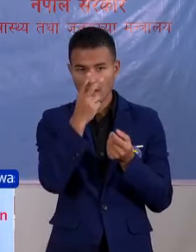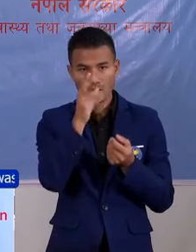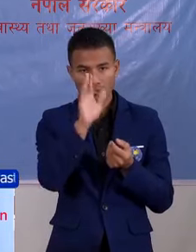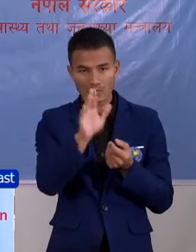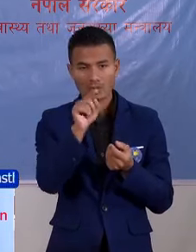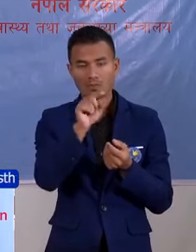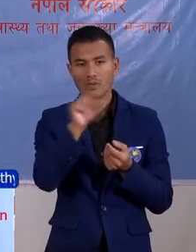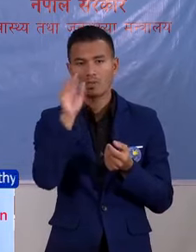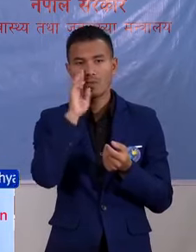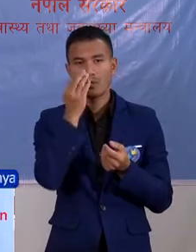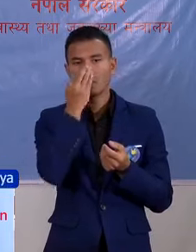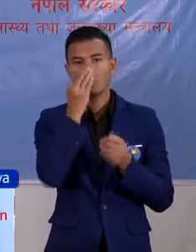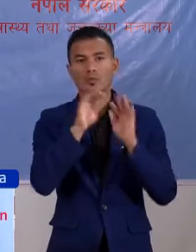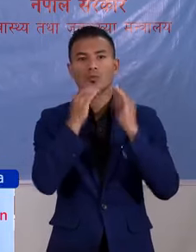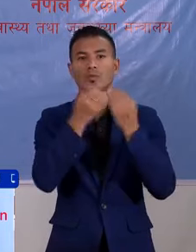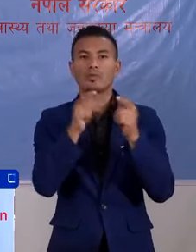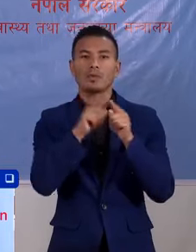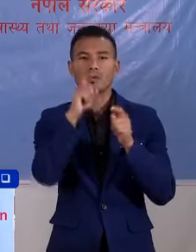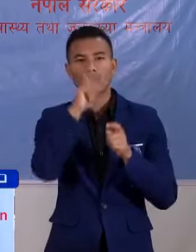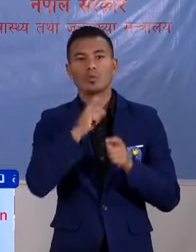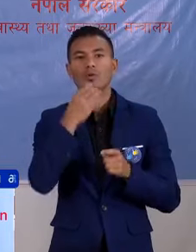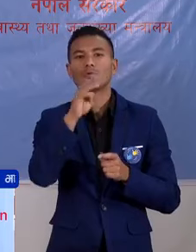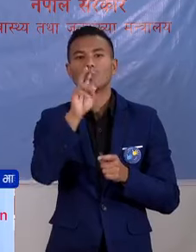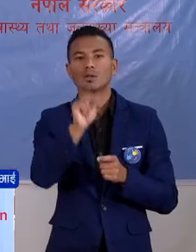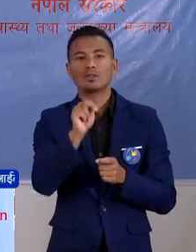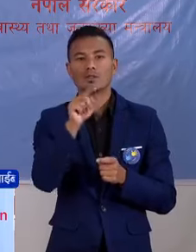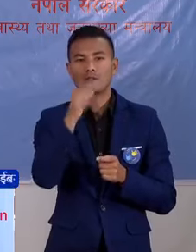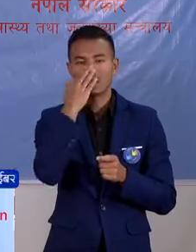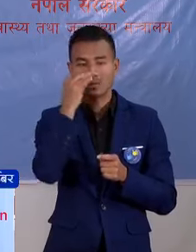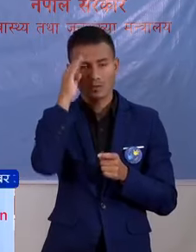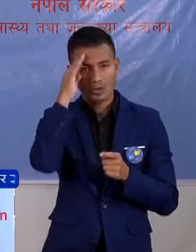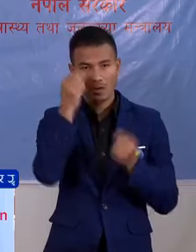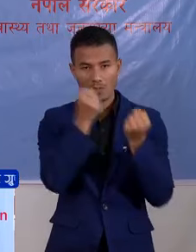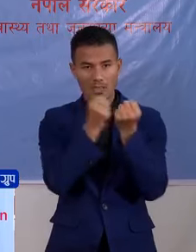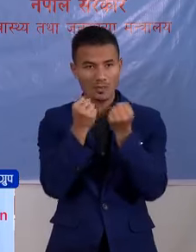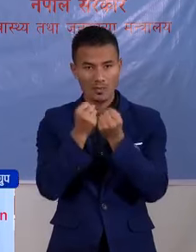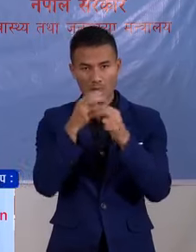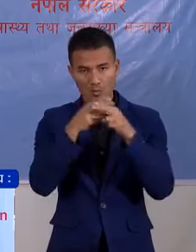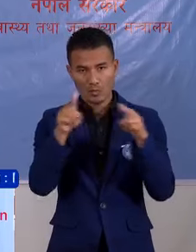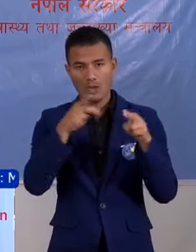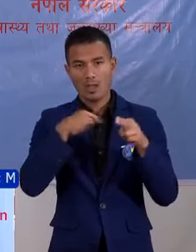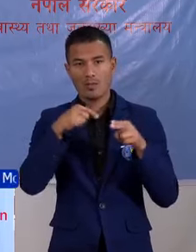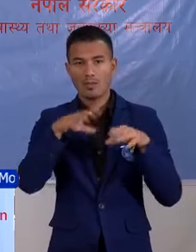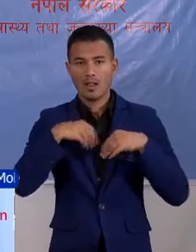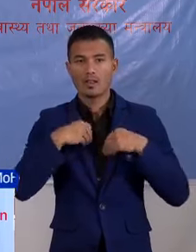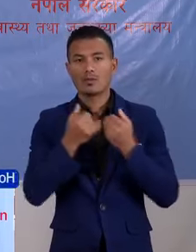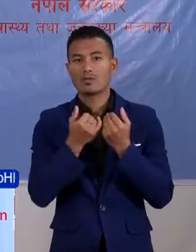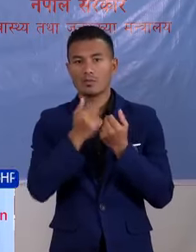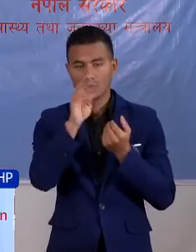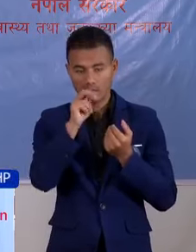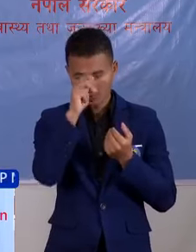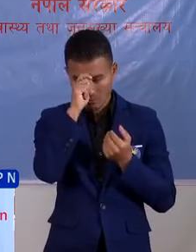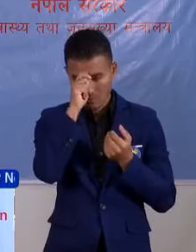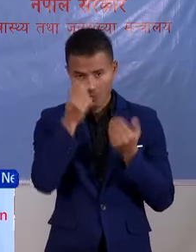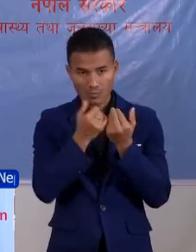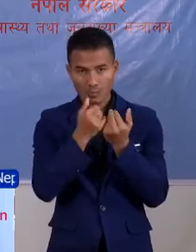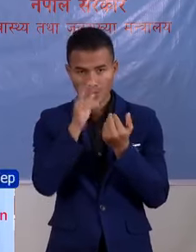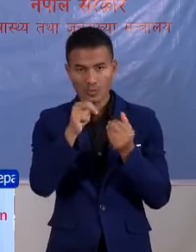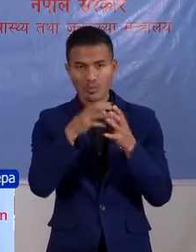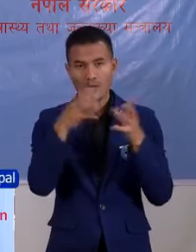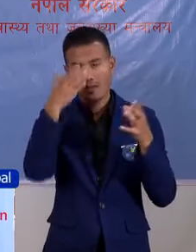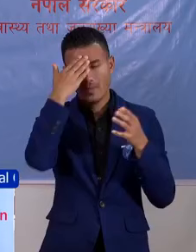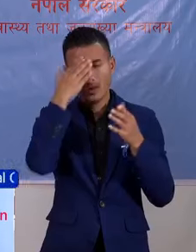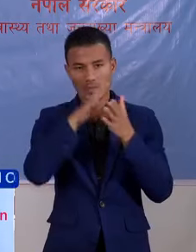अबस्ता चाहिए इस परती हामी मुश्लिम समधाय पर अपनी गंबीर होनु पर चाहिए जुन सरकार को लोगड़ाउन को पूर्ण रूप में हमले पाल ला गनु पर चाहिए यो महारी बाटा